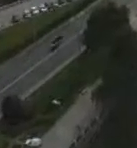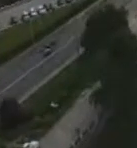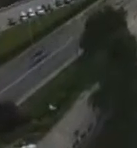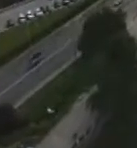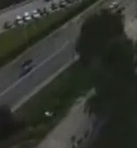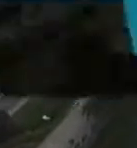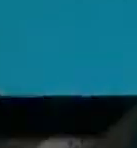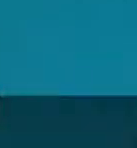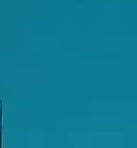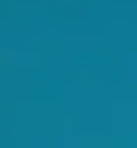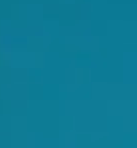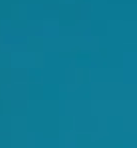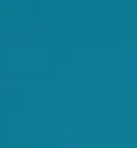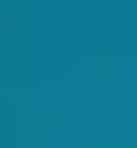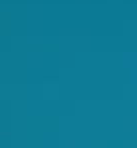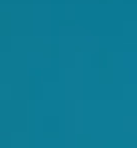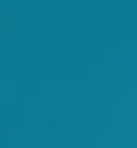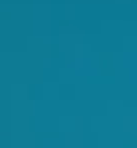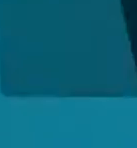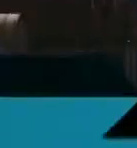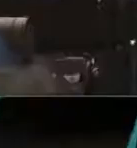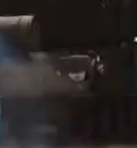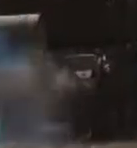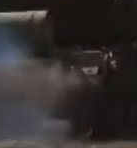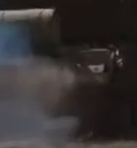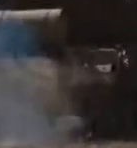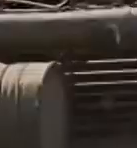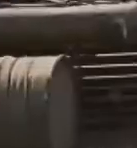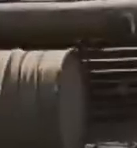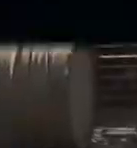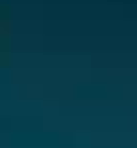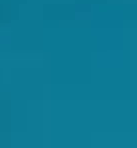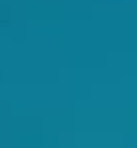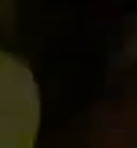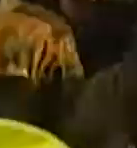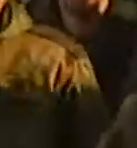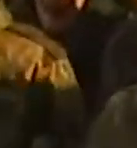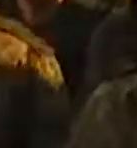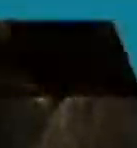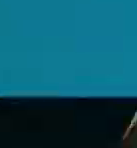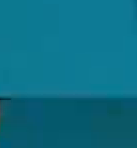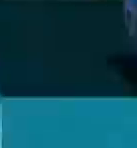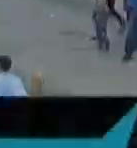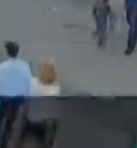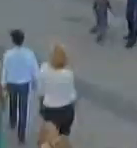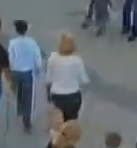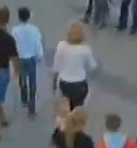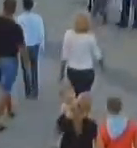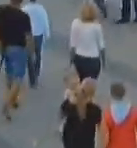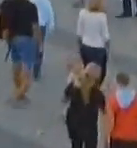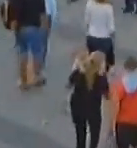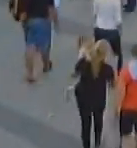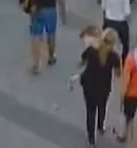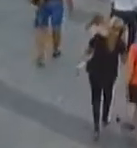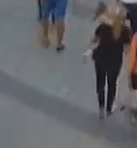.Семкин